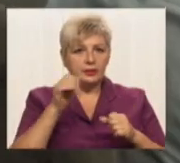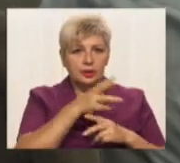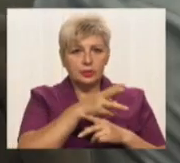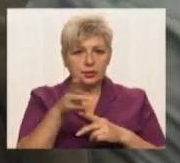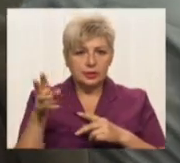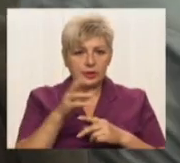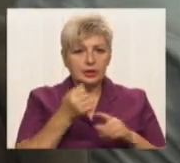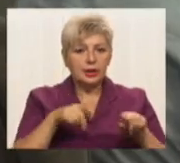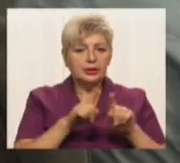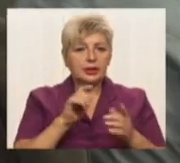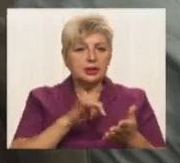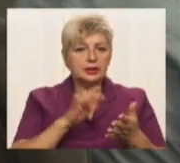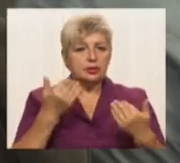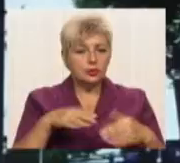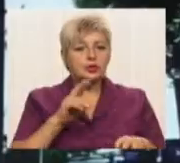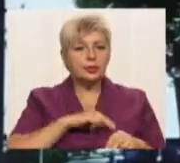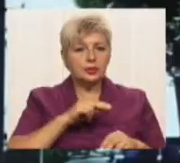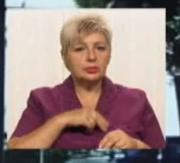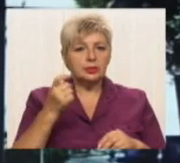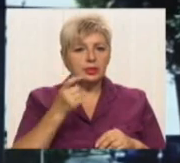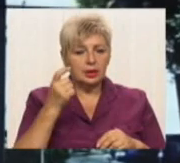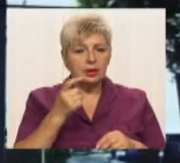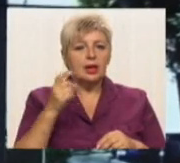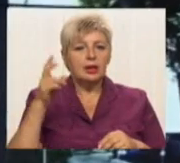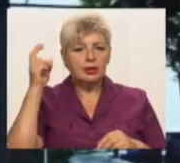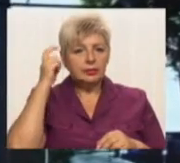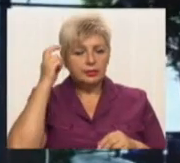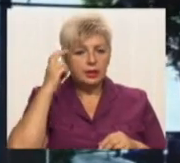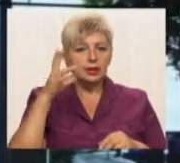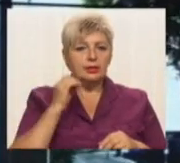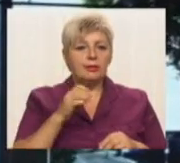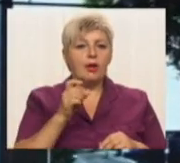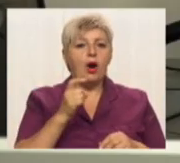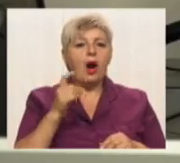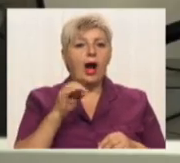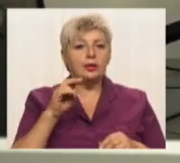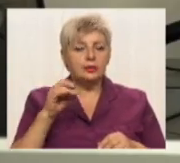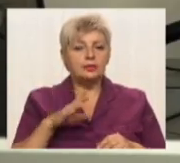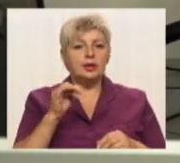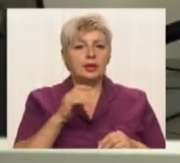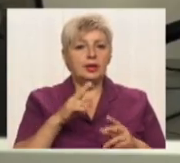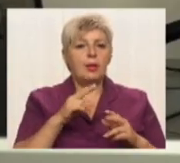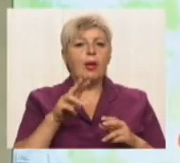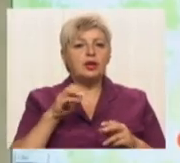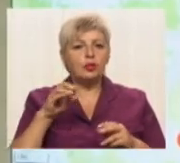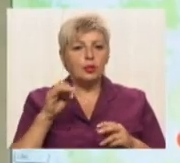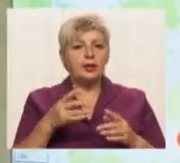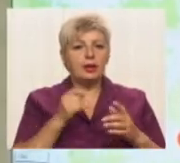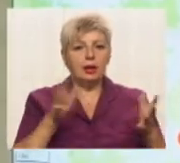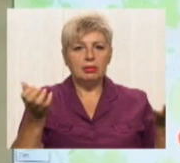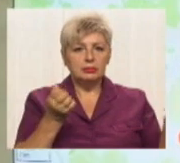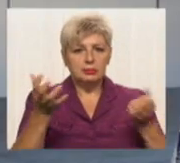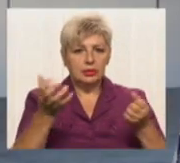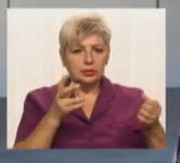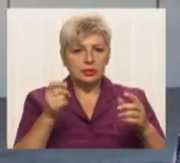Такі центри вже працюють у Києві, Харкові, Маріуполі та Одесі. Собі вони поєднують службу 102, ситуаційний відділ та відділ управління